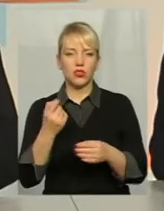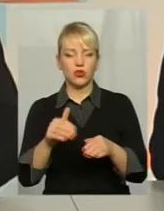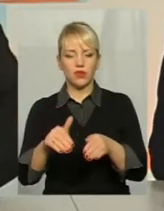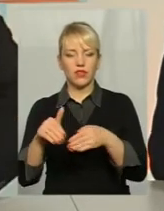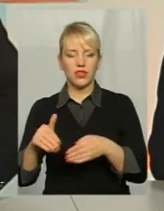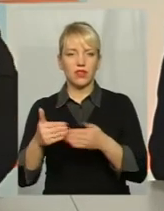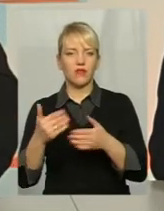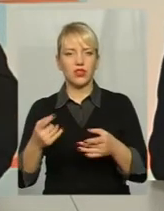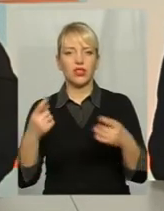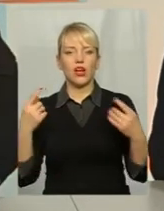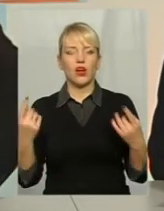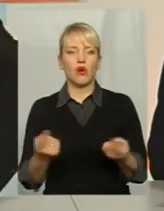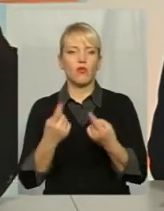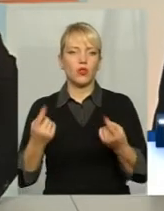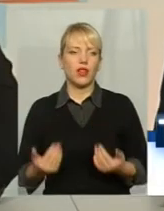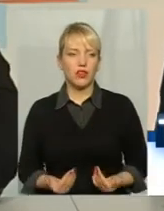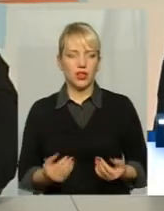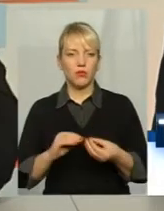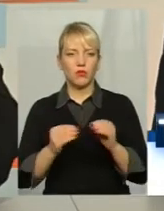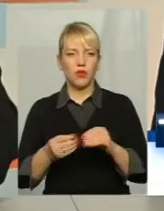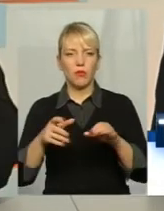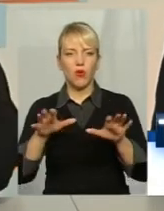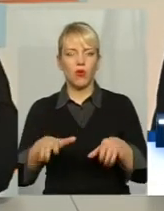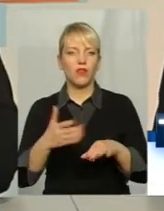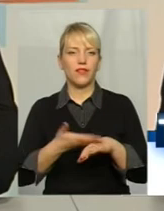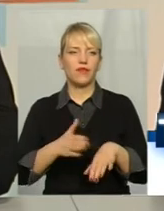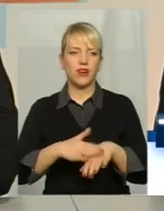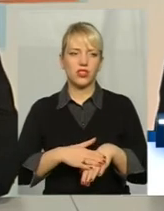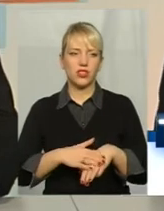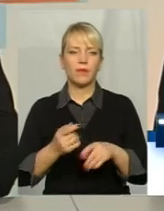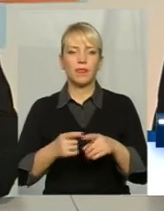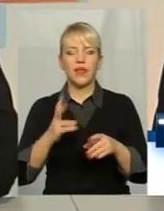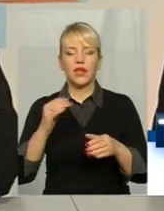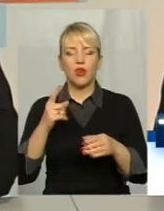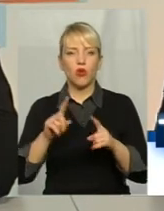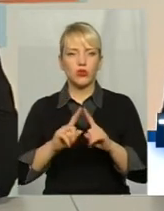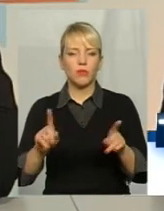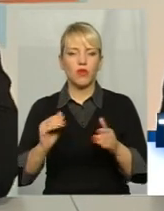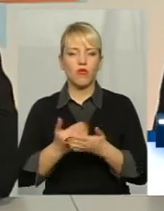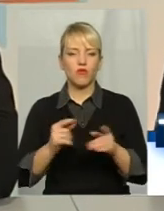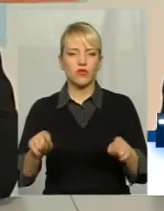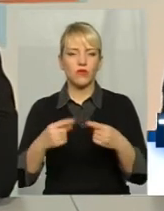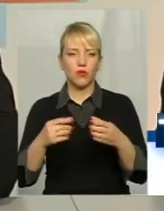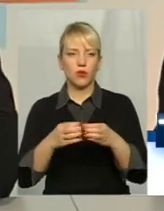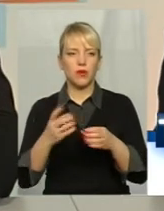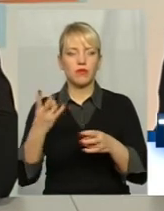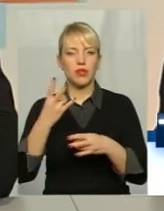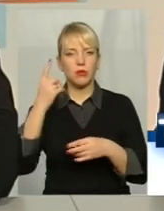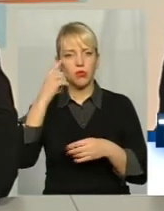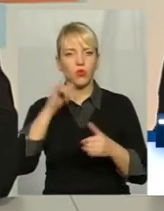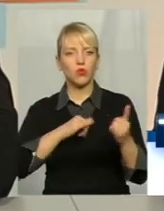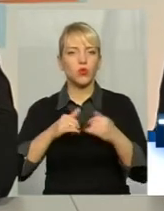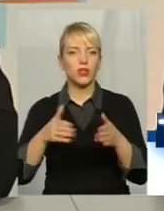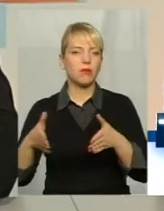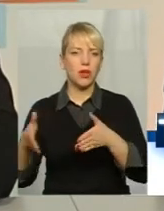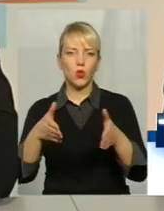буденних проблем, особливо головам, я знаю, що їм це дуже важко, особливо новоствореним громадам Але відійти від проблем і подумати, куди ми рухаємось